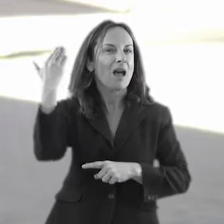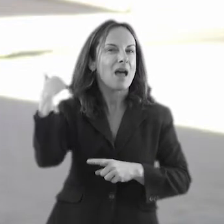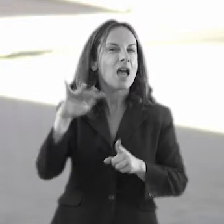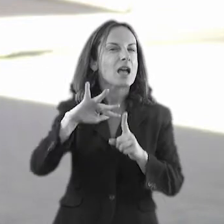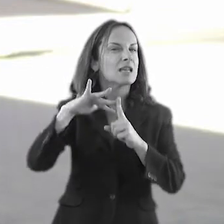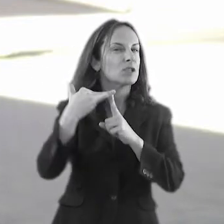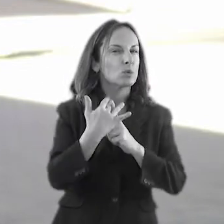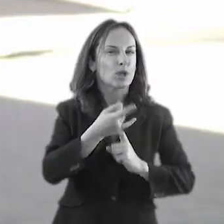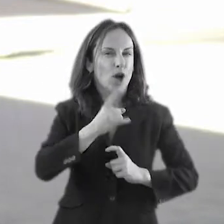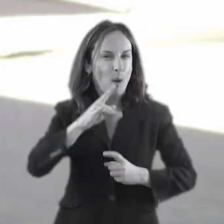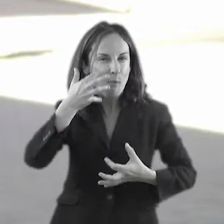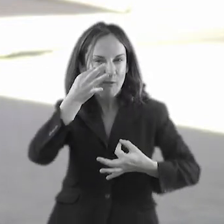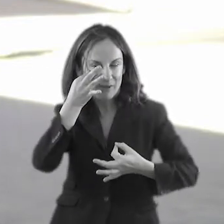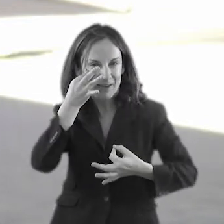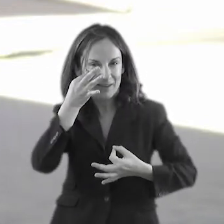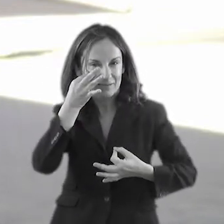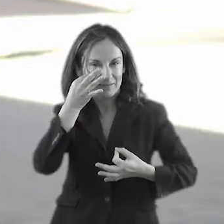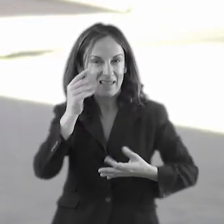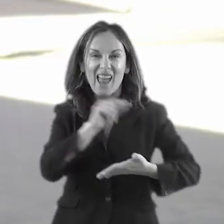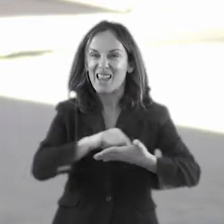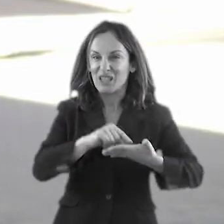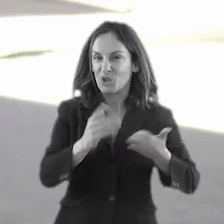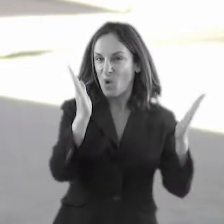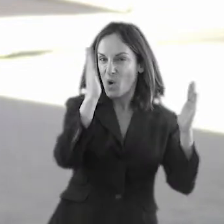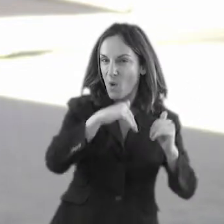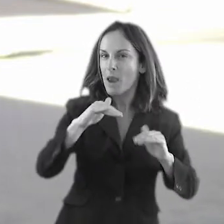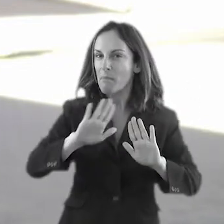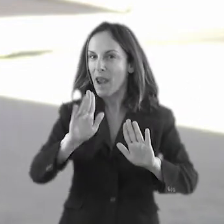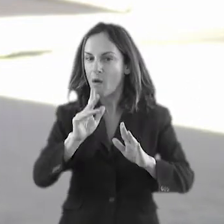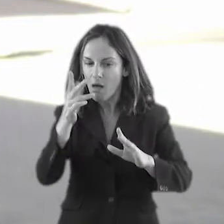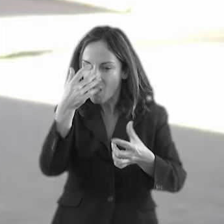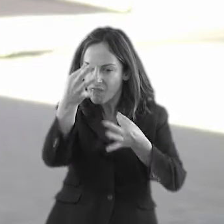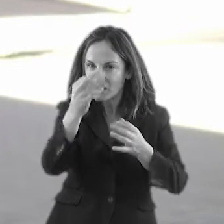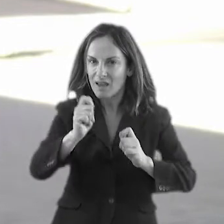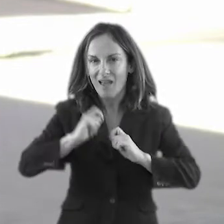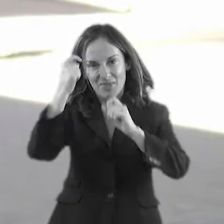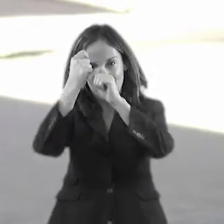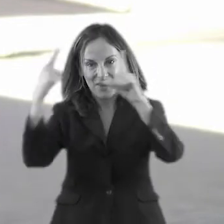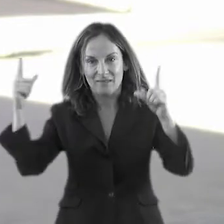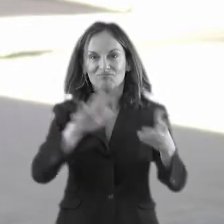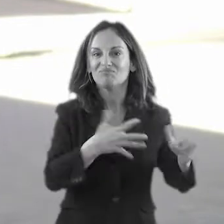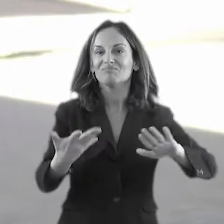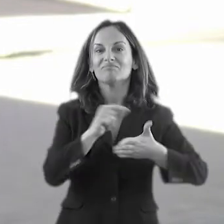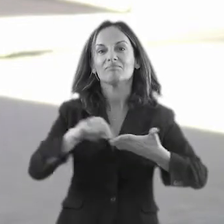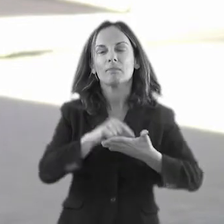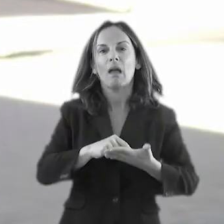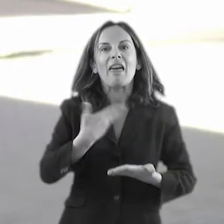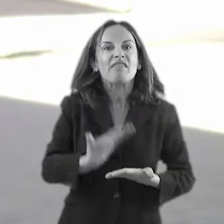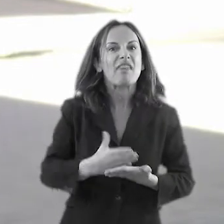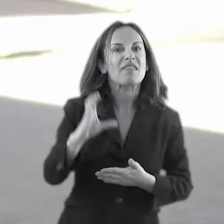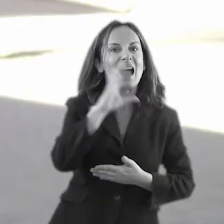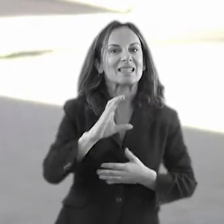imaginar això que no està escrit. No és una ciència exacta, no serà un discurs tret d'un document,